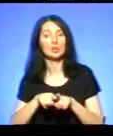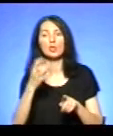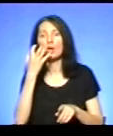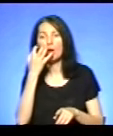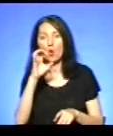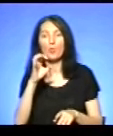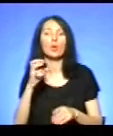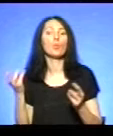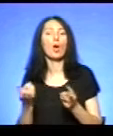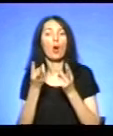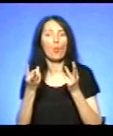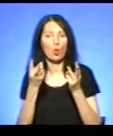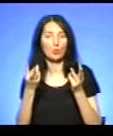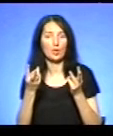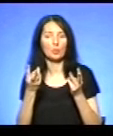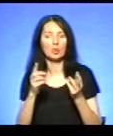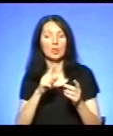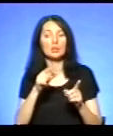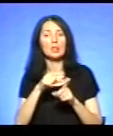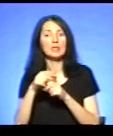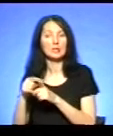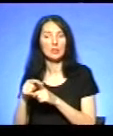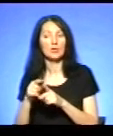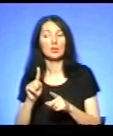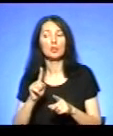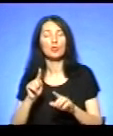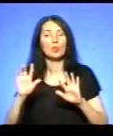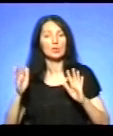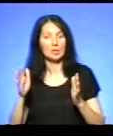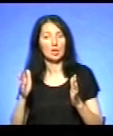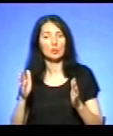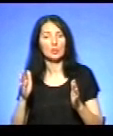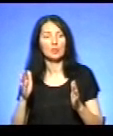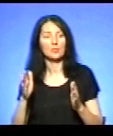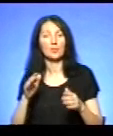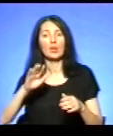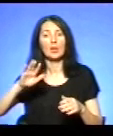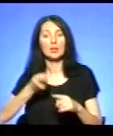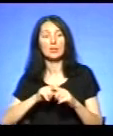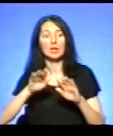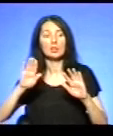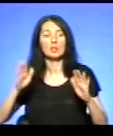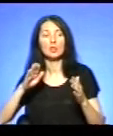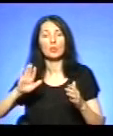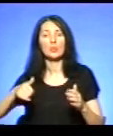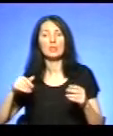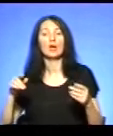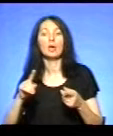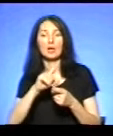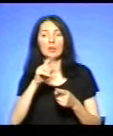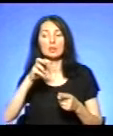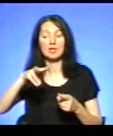опіками полум'ям. Зі слів, яке сталося після замикання напруги, в